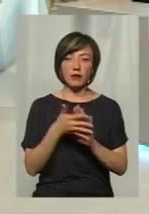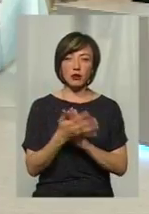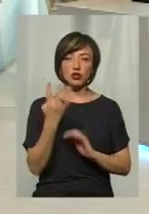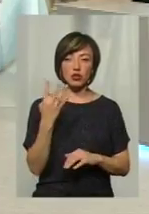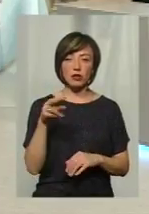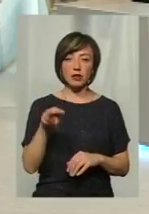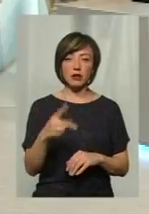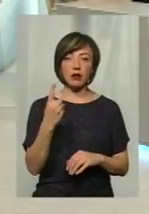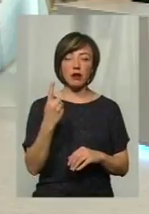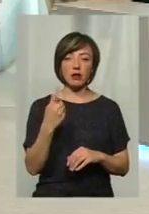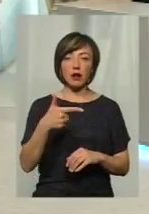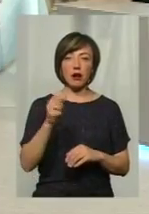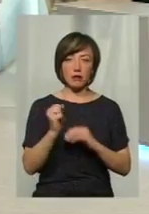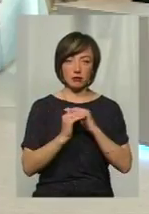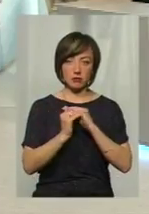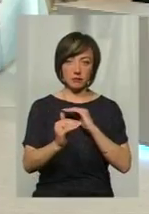літра на гектар.